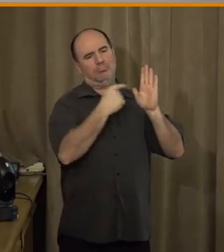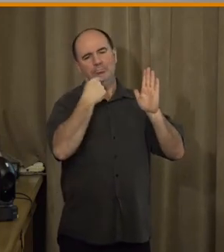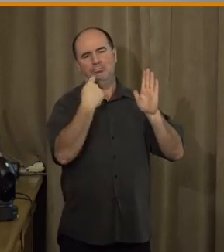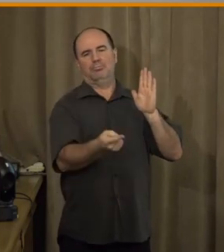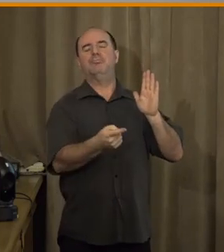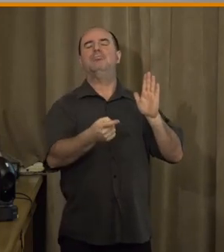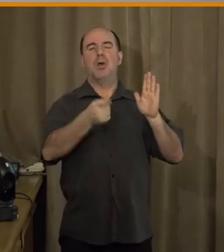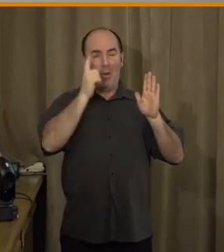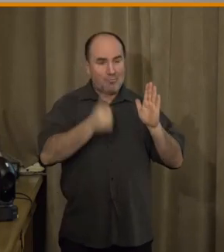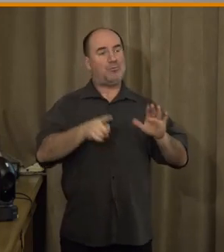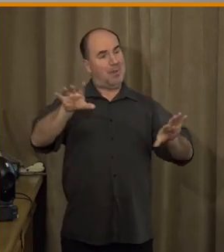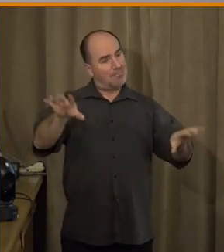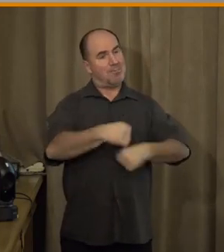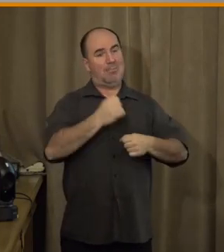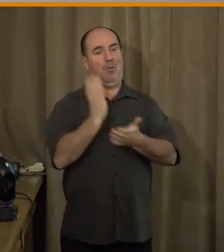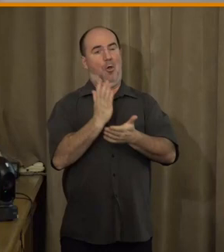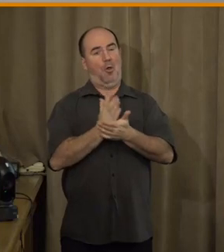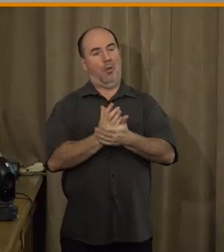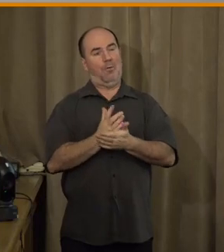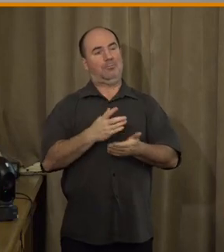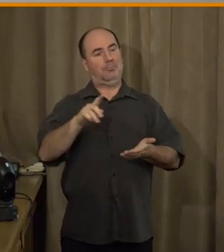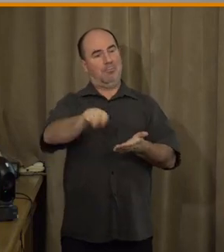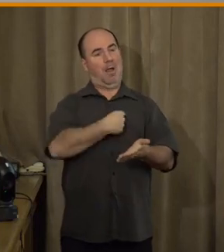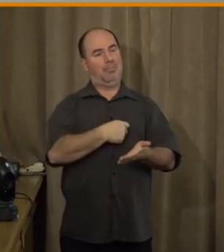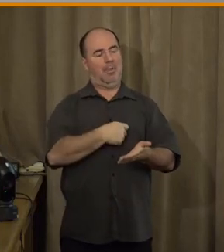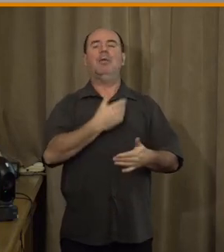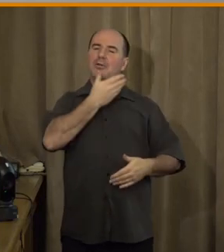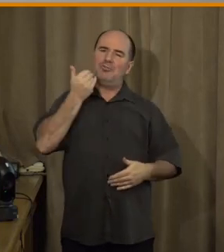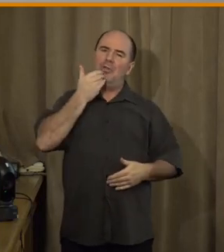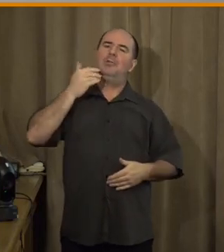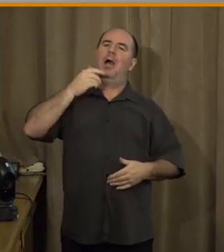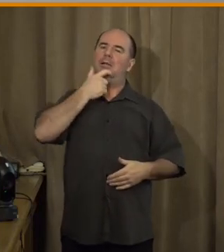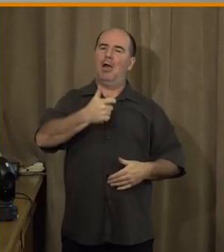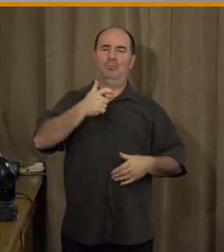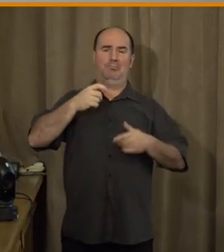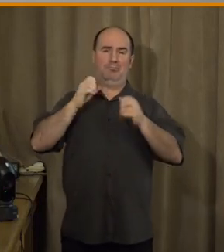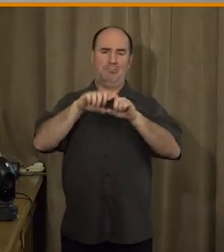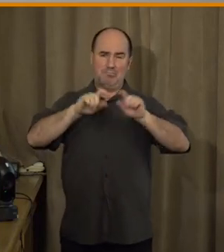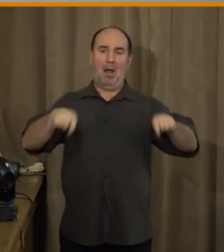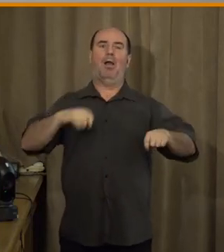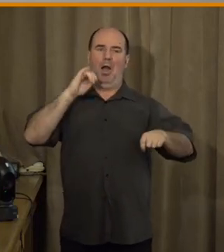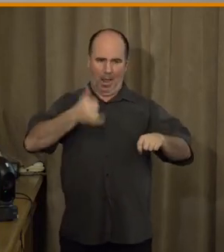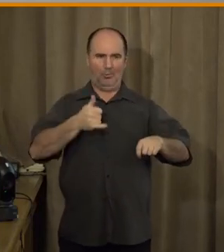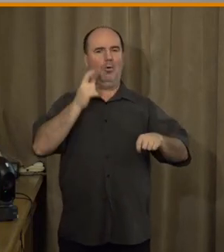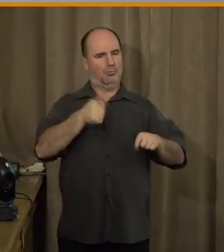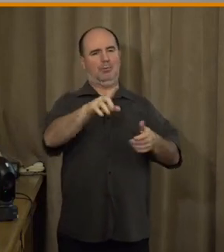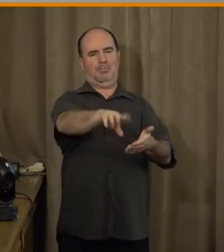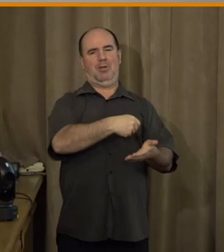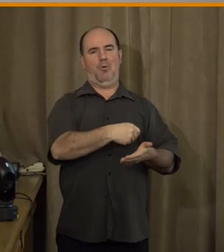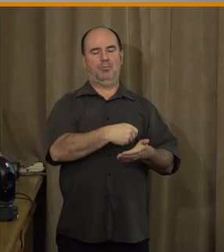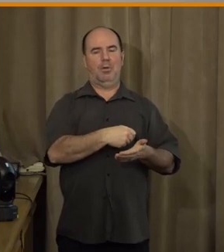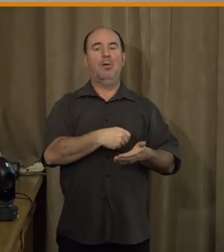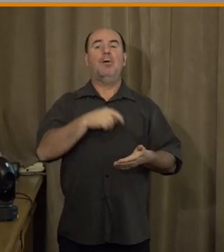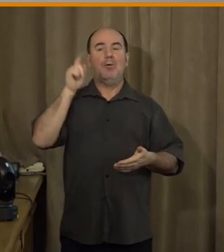platby. Česká Národní banka říká, ano, musíte, všichni obchodníci musí. Ministerstvo financí říká, pokud obchodník řekne, že